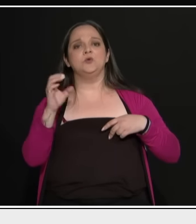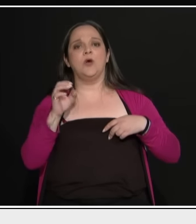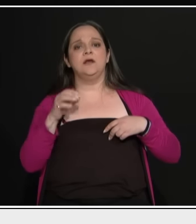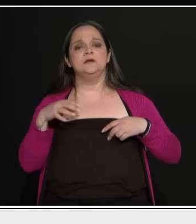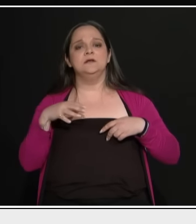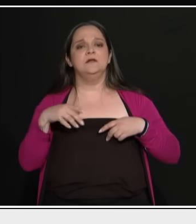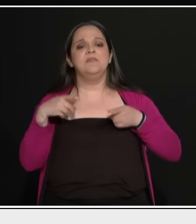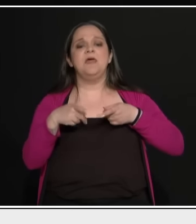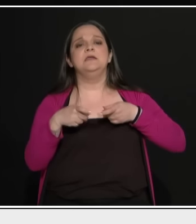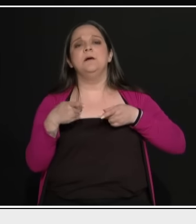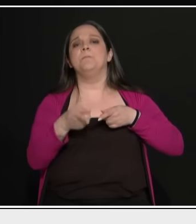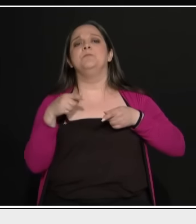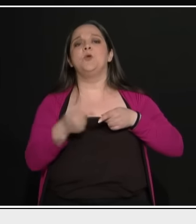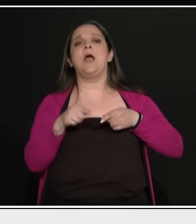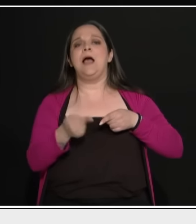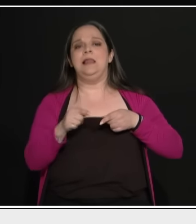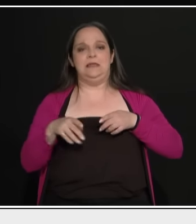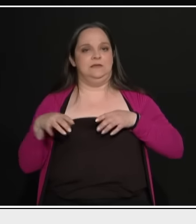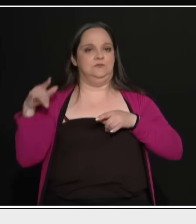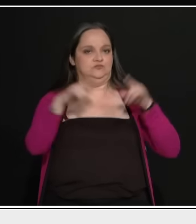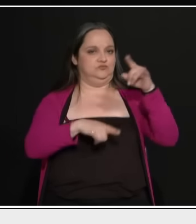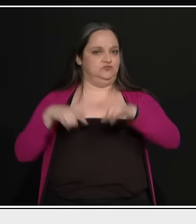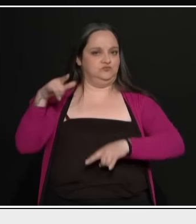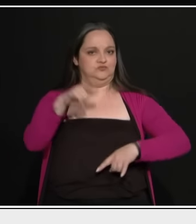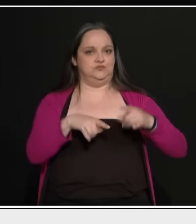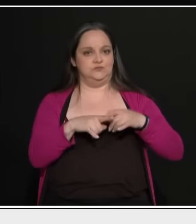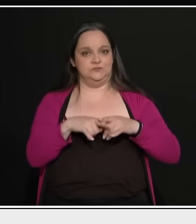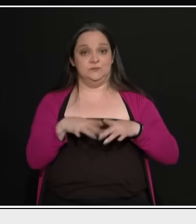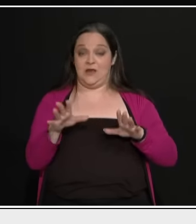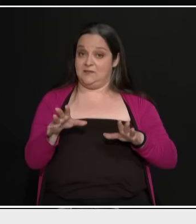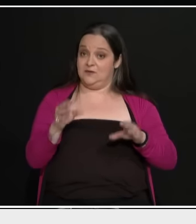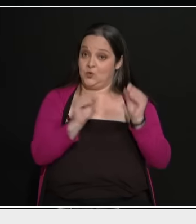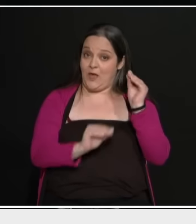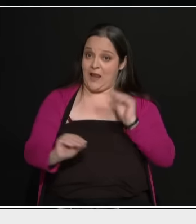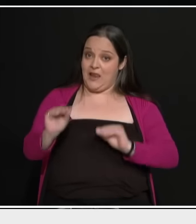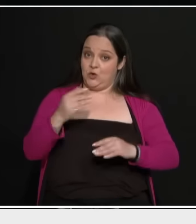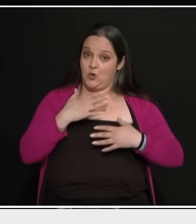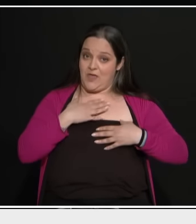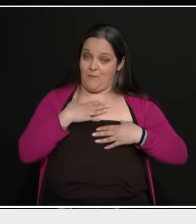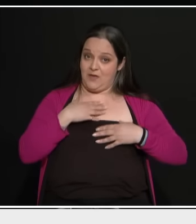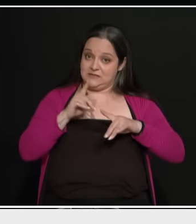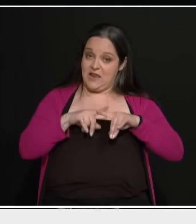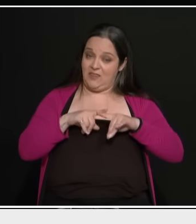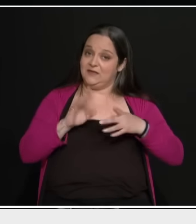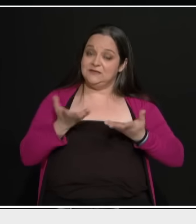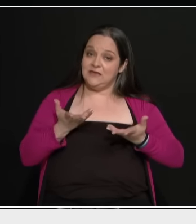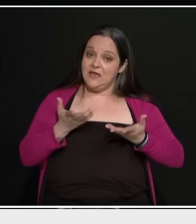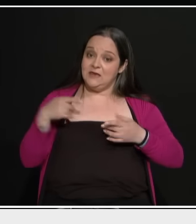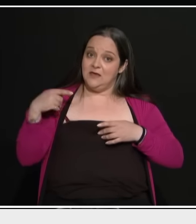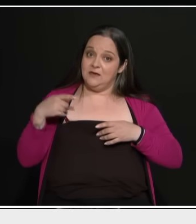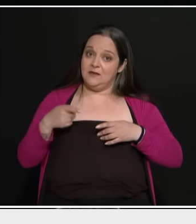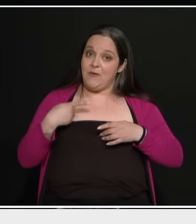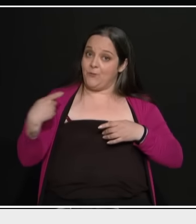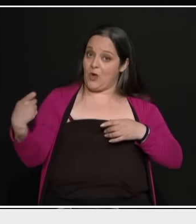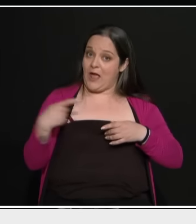συστηματικά πια. κάνει κάποιες δηλώσεις, δεν έχει αλλάξει θέσεις. καλύτερο για εμάς είναι να μην προκαλούν οι Τούρκοι. Το καλύτερο είναι να μην